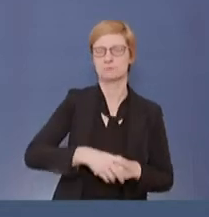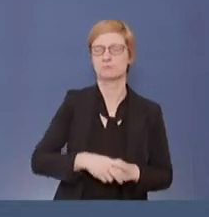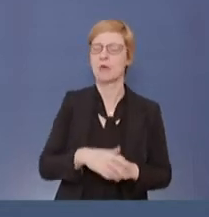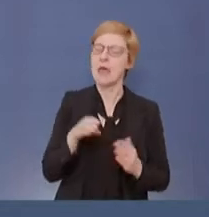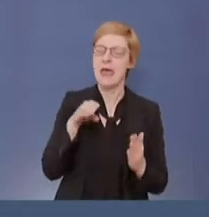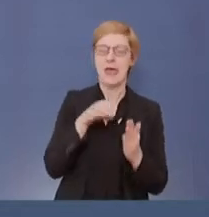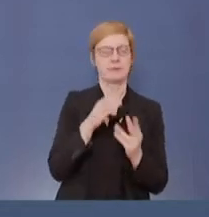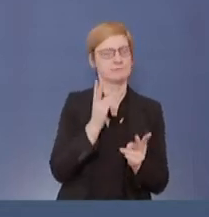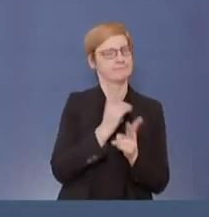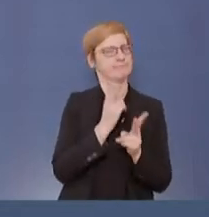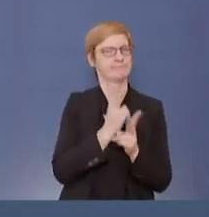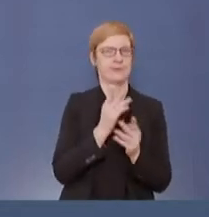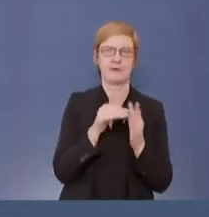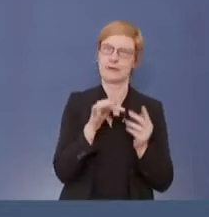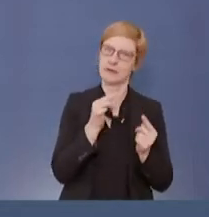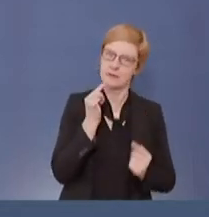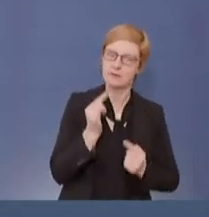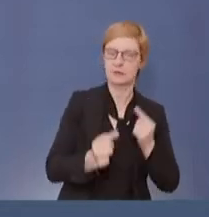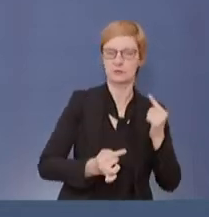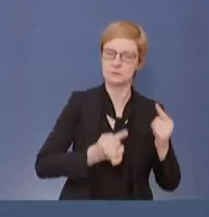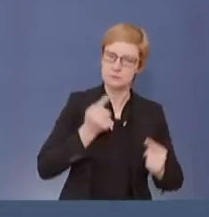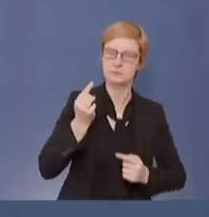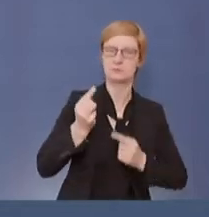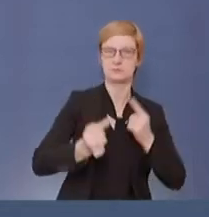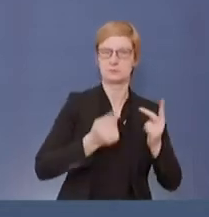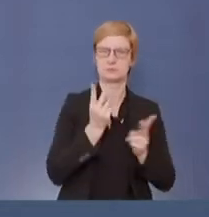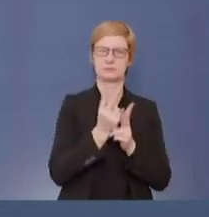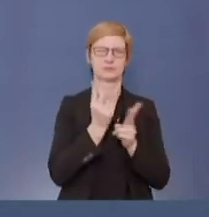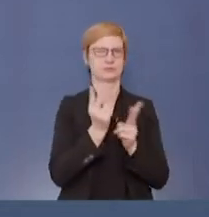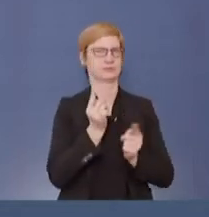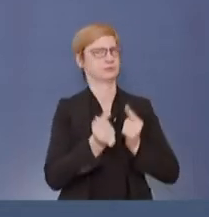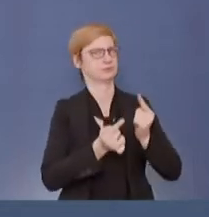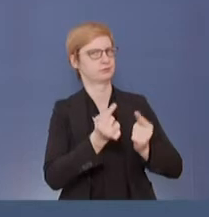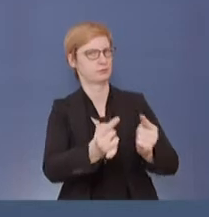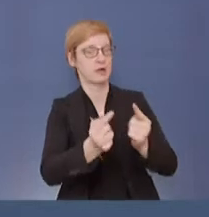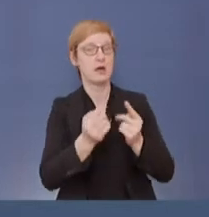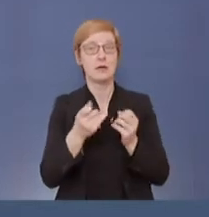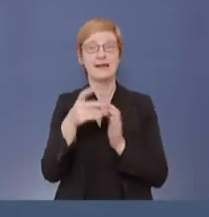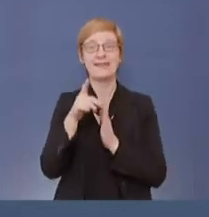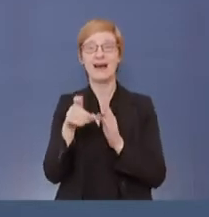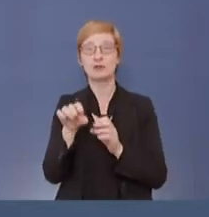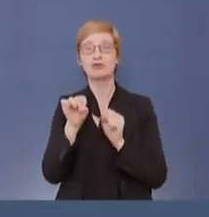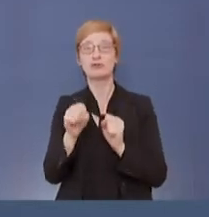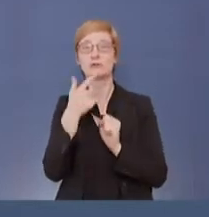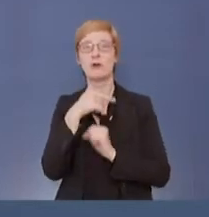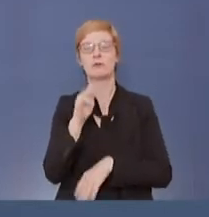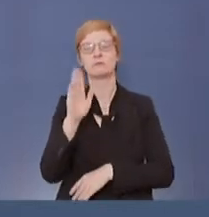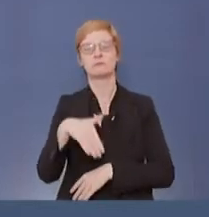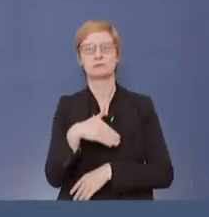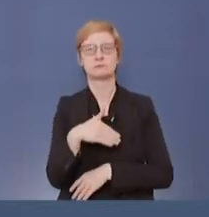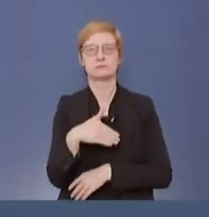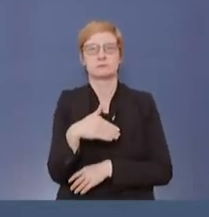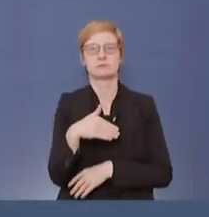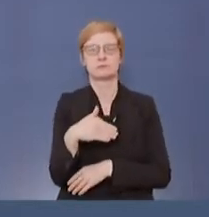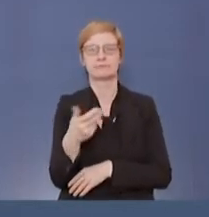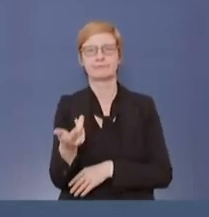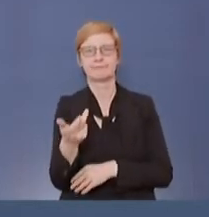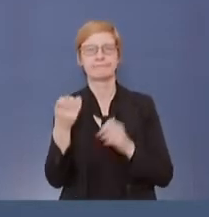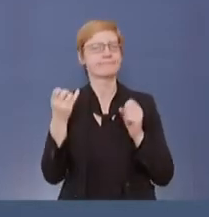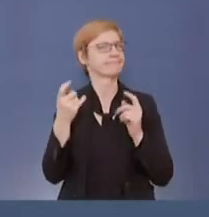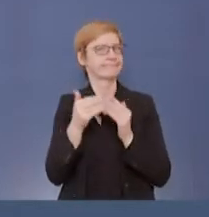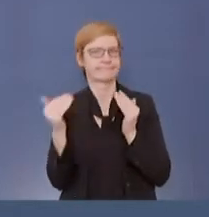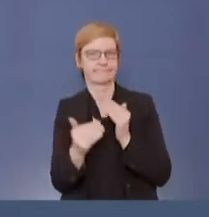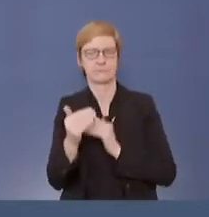beim Datenschutz, wollen wir keine Abstriche machen. Das ist unserer Meinung nach ein wesentlicher Grund für die